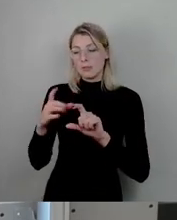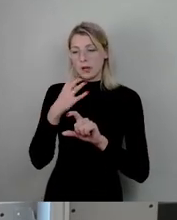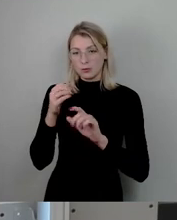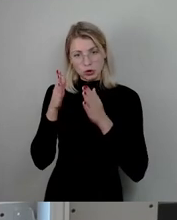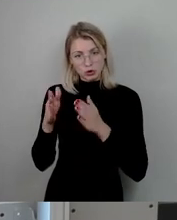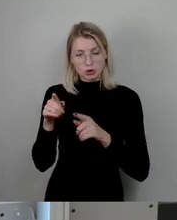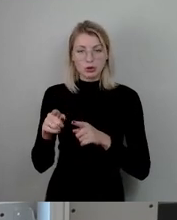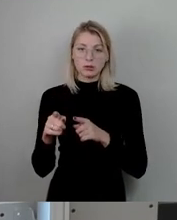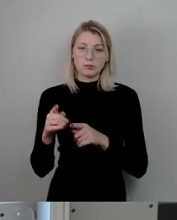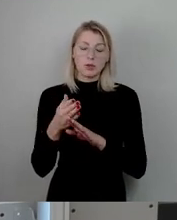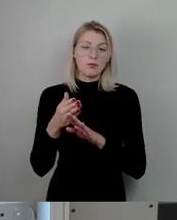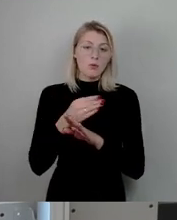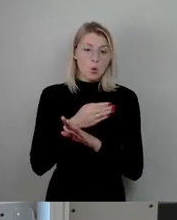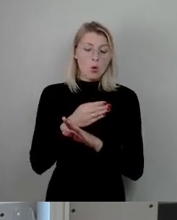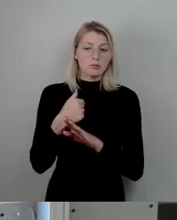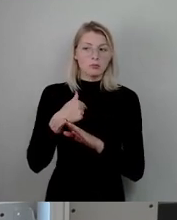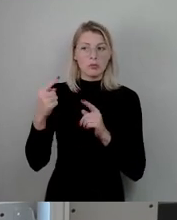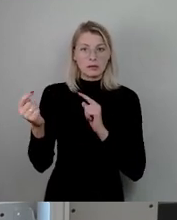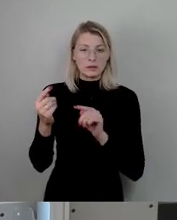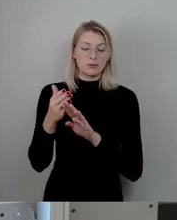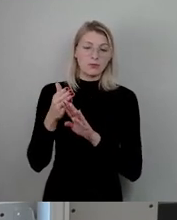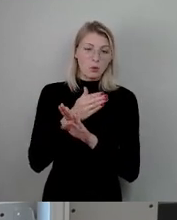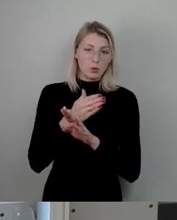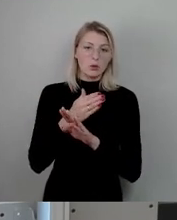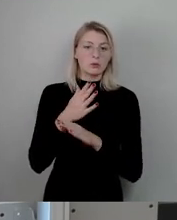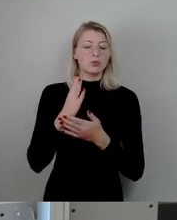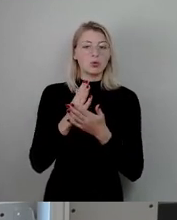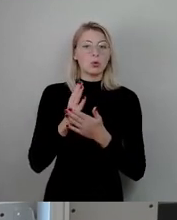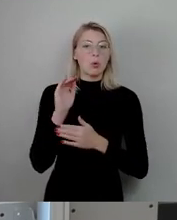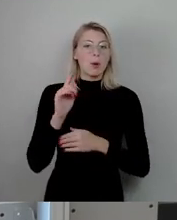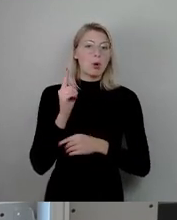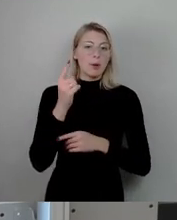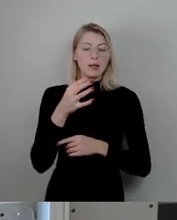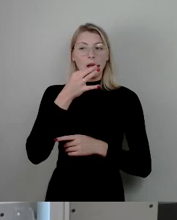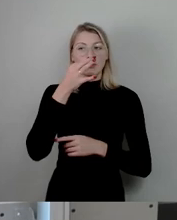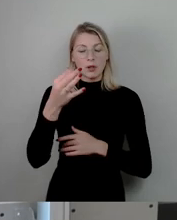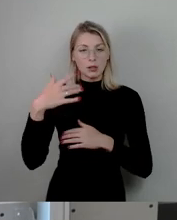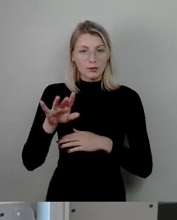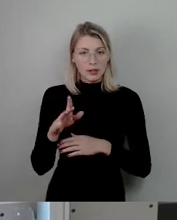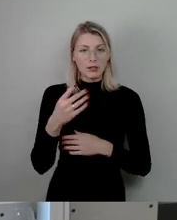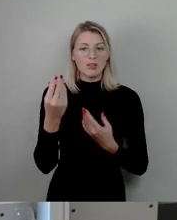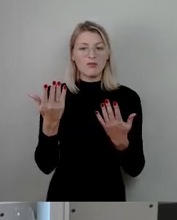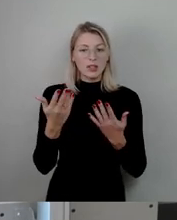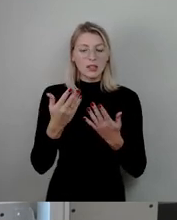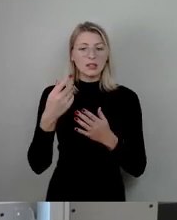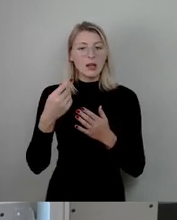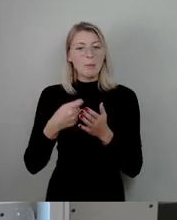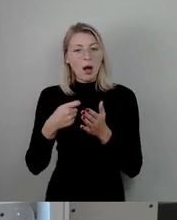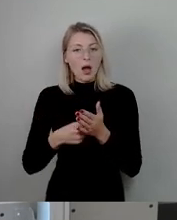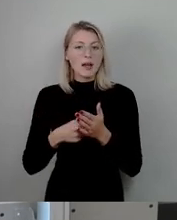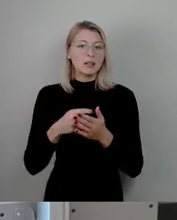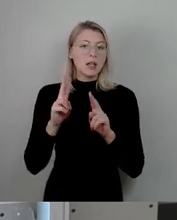dieser heutigen Debatte mal eine Anfrage an den Oberbürgermeister gerichtet, welche Preise, welche Ehrungen, welche Förderungen die